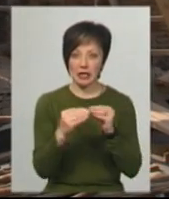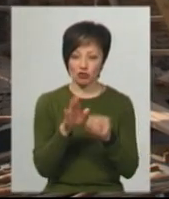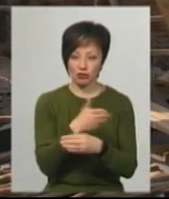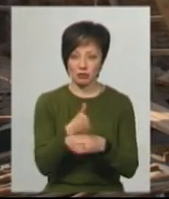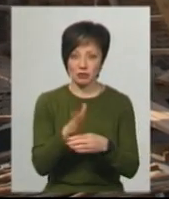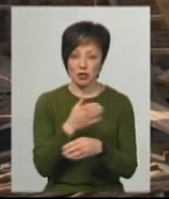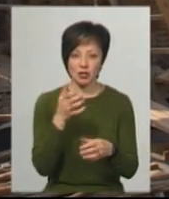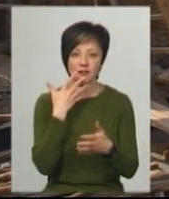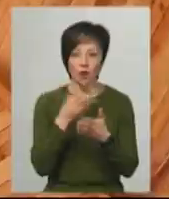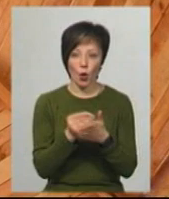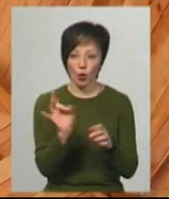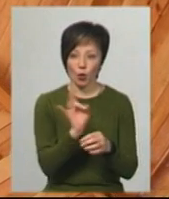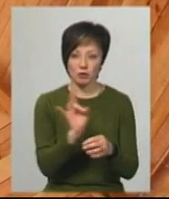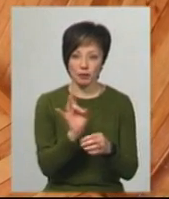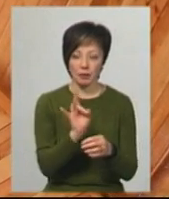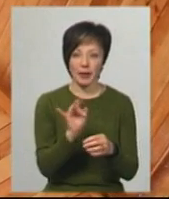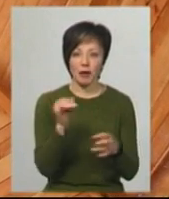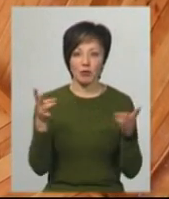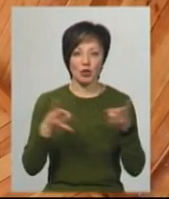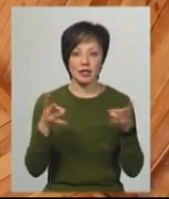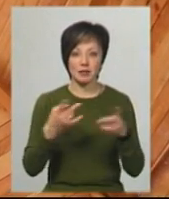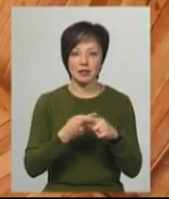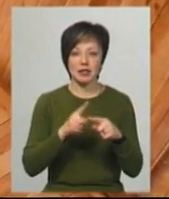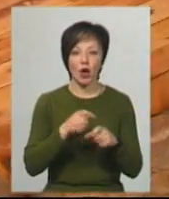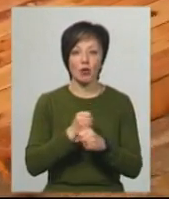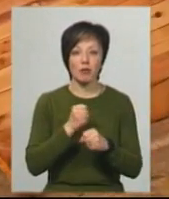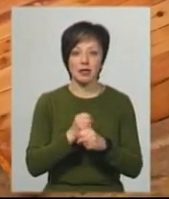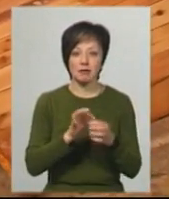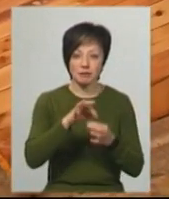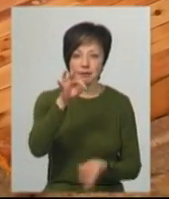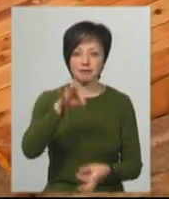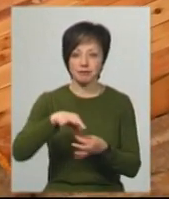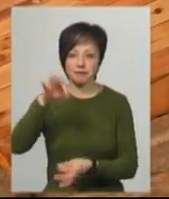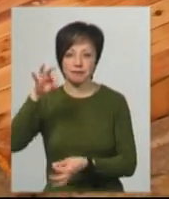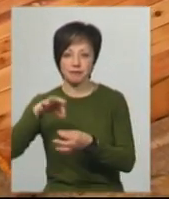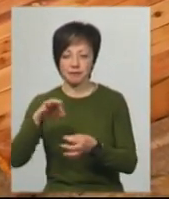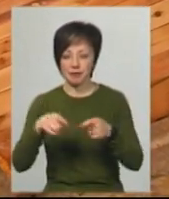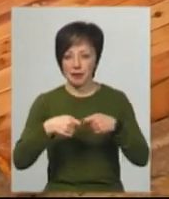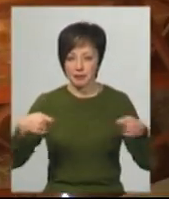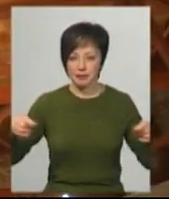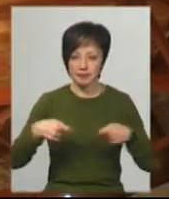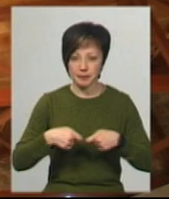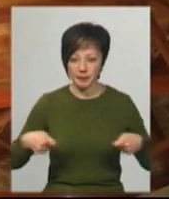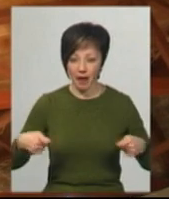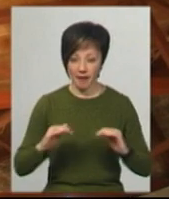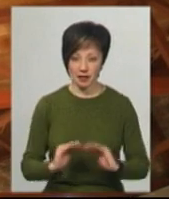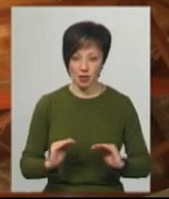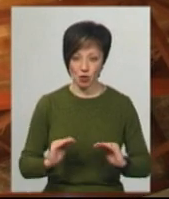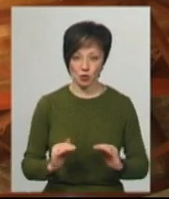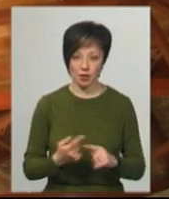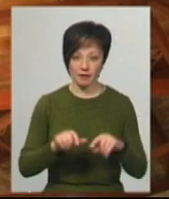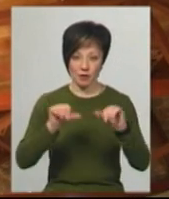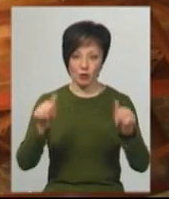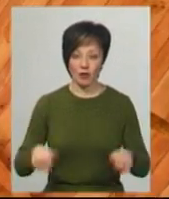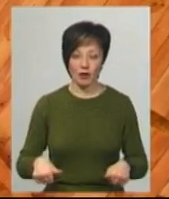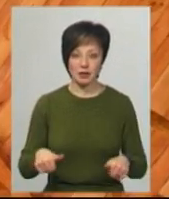кожний має свою довжину. І, відповідно, потрібно це було робити, виміряти зверху, а внизу, де вже формувався сам цей дах,